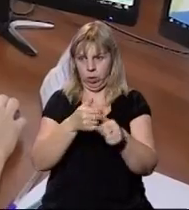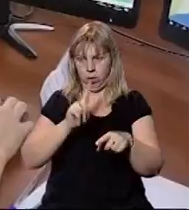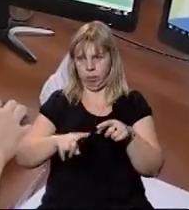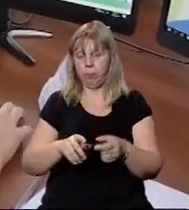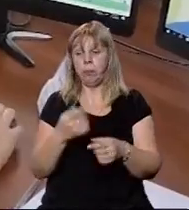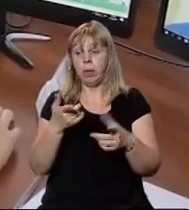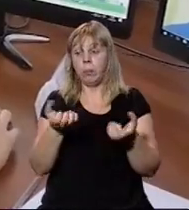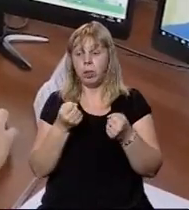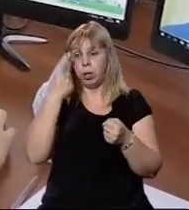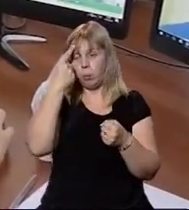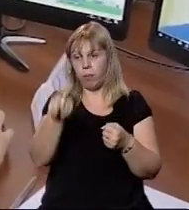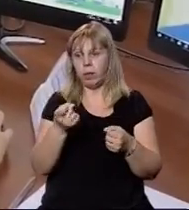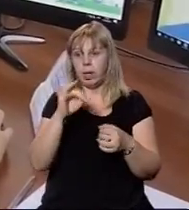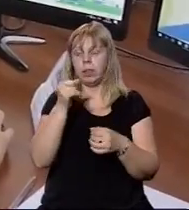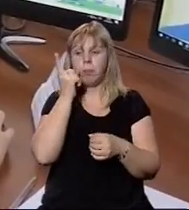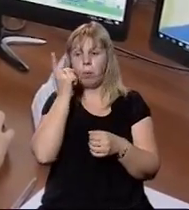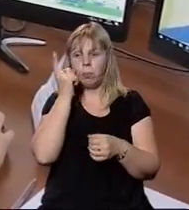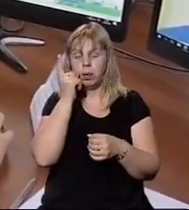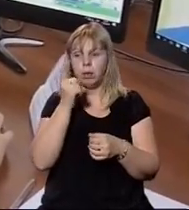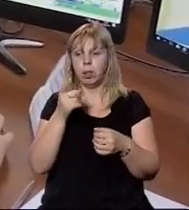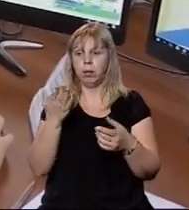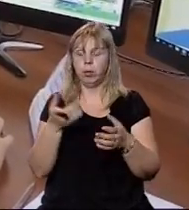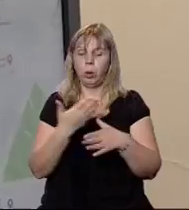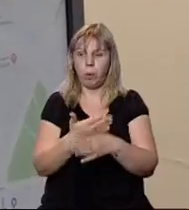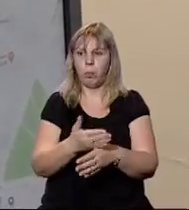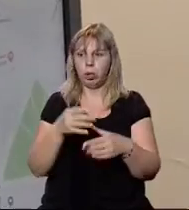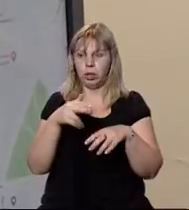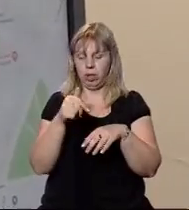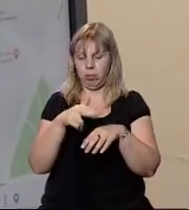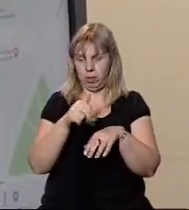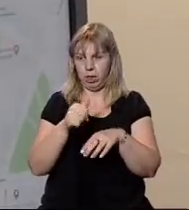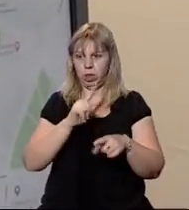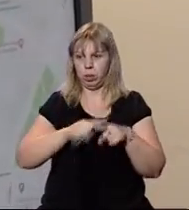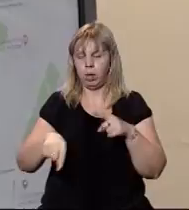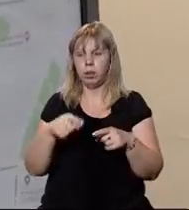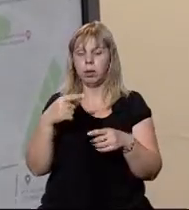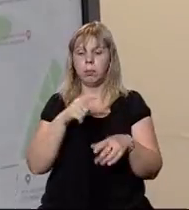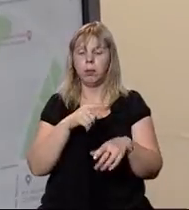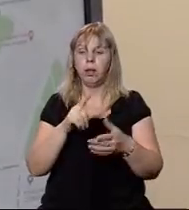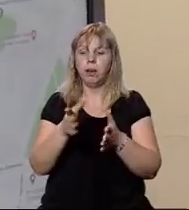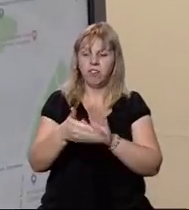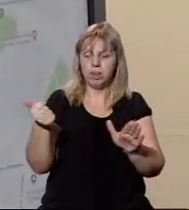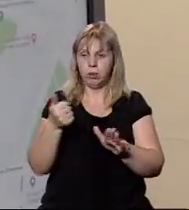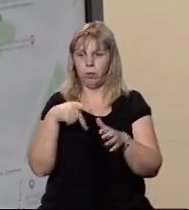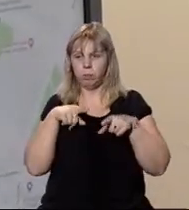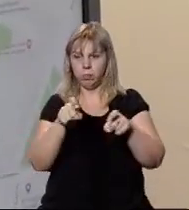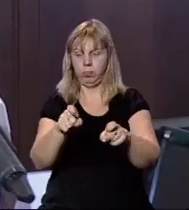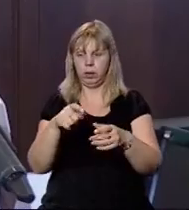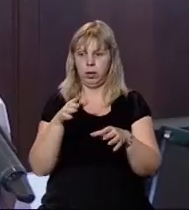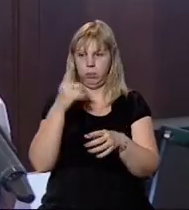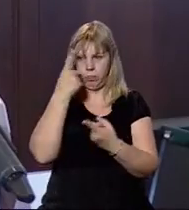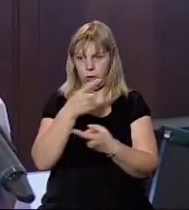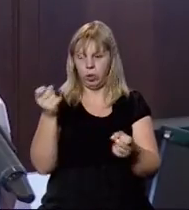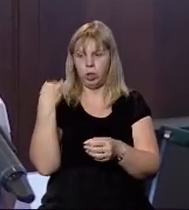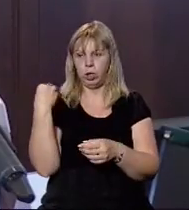поліцію. Одержання повідомлень із мобільного застосунку допоможе правоохоронцям швидше реагувати на виклики, повідомив виконувач